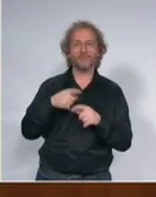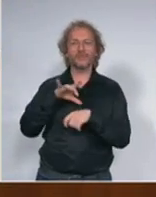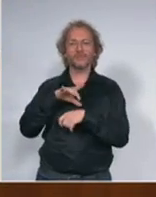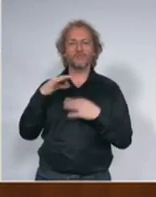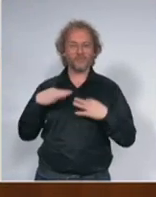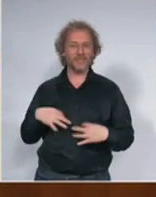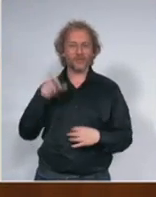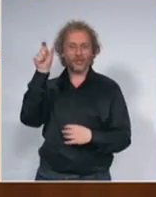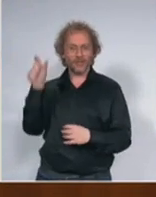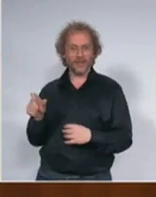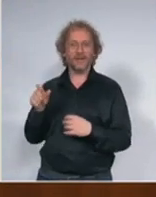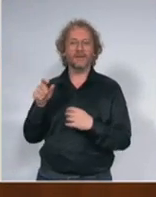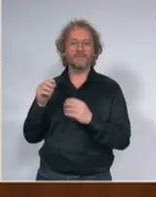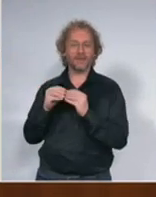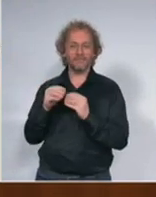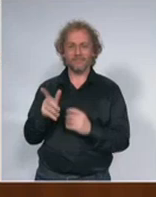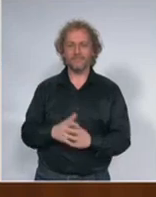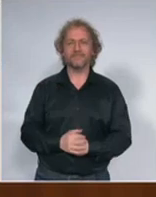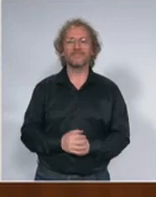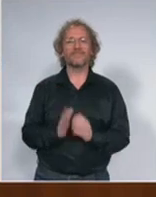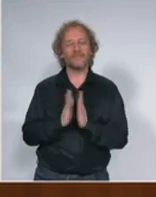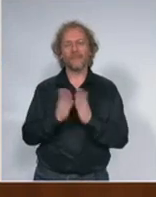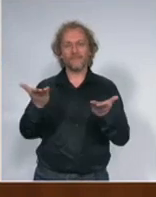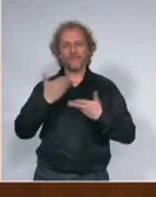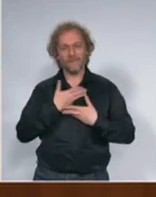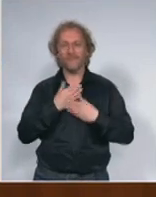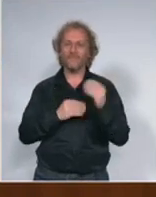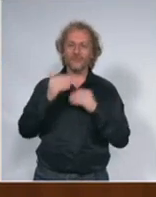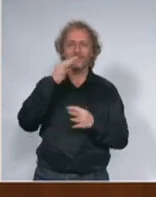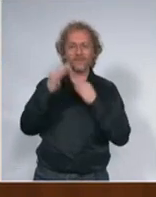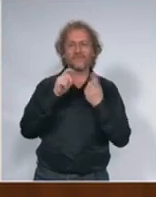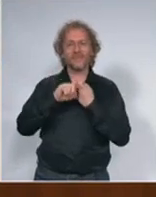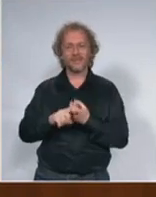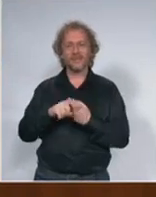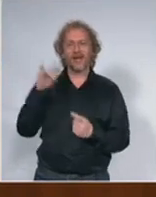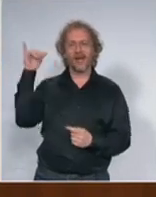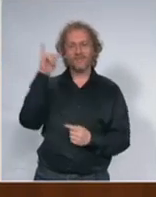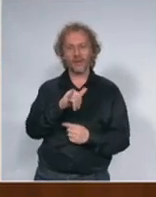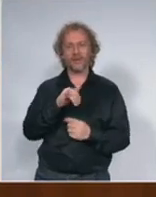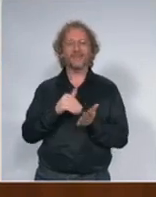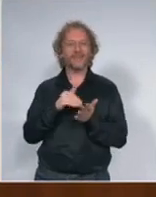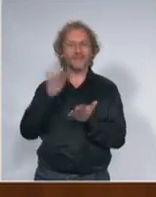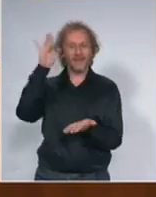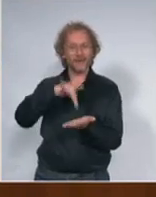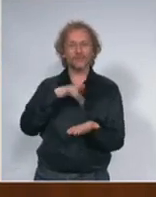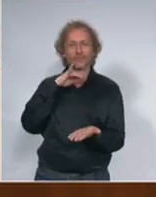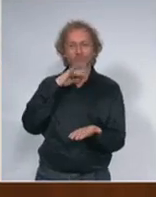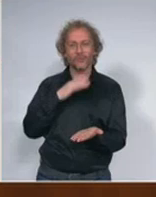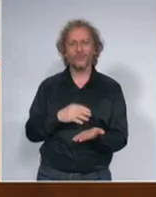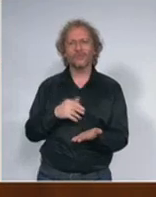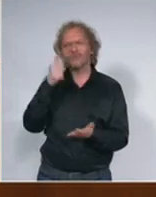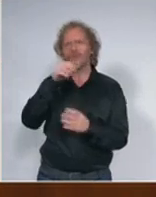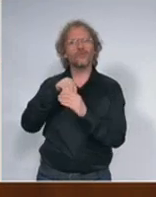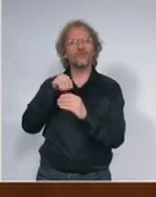da možda da nadate malo više detalja oko aviona koji treba da dođe u subotu šta će biti u tom avionu osim